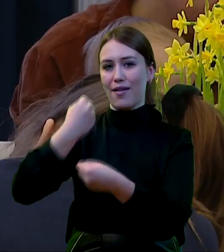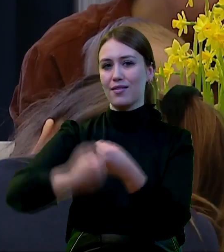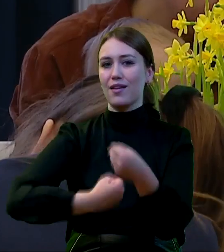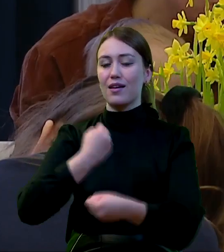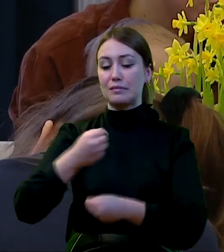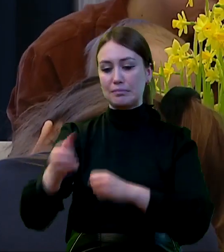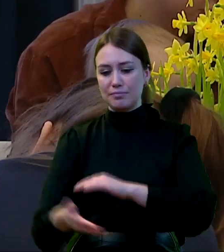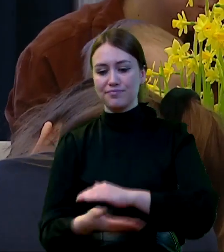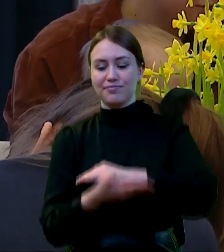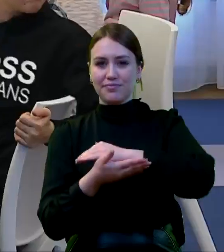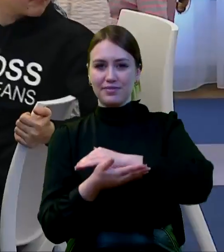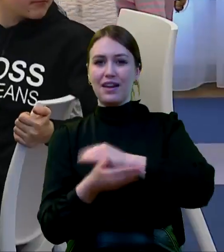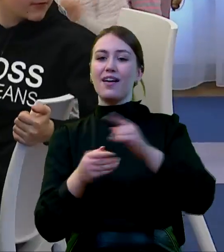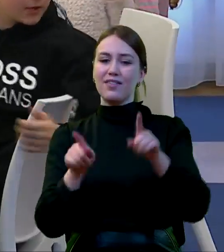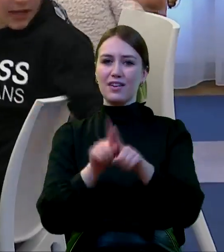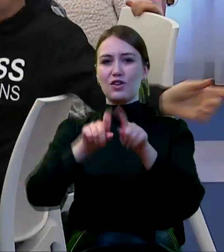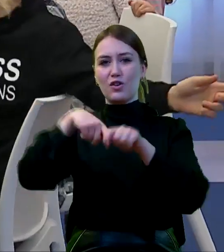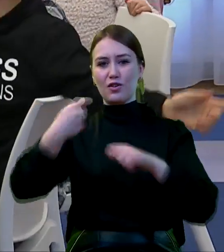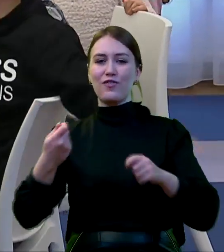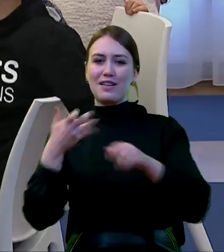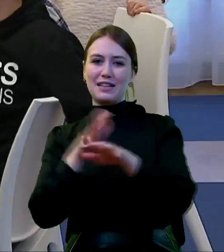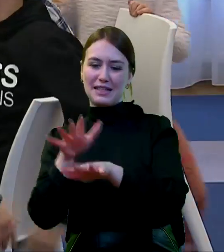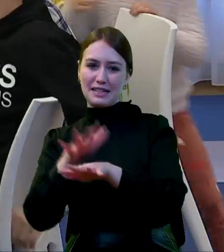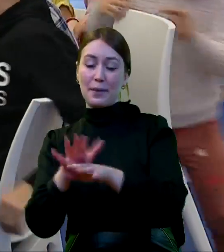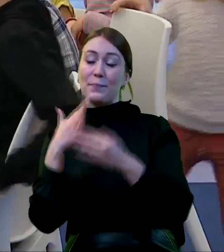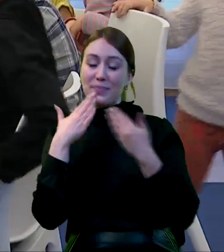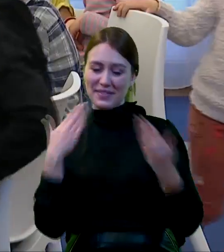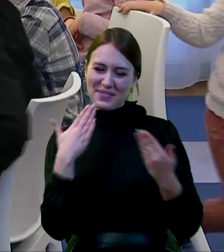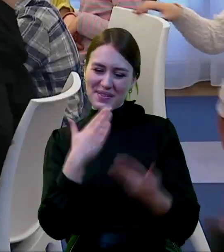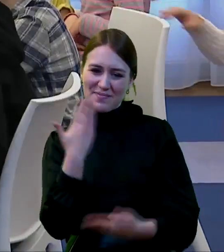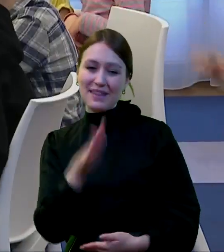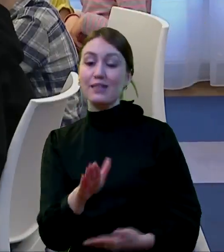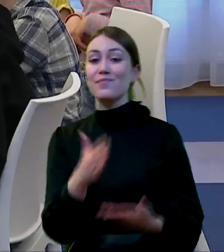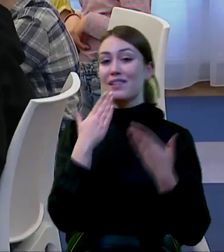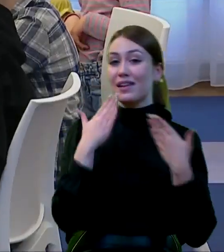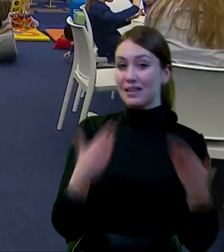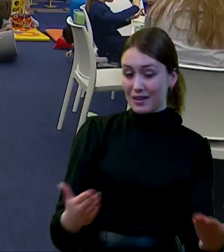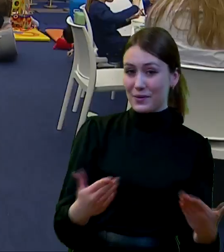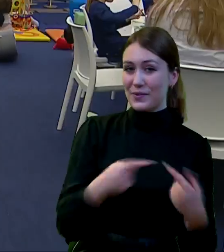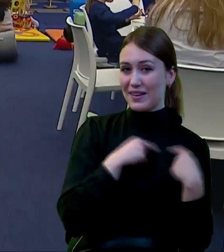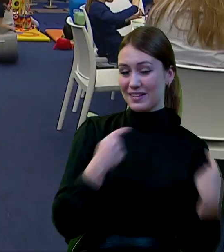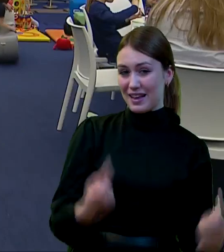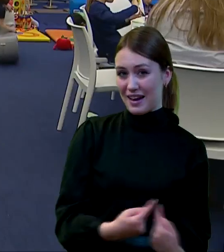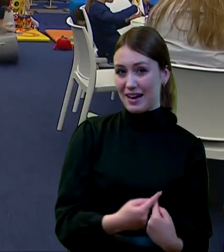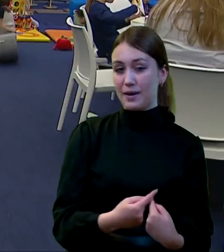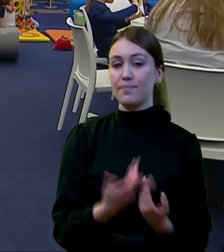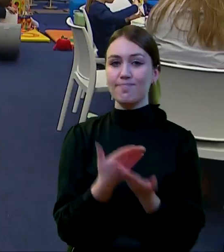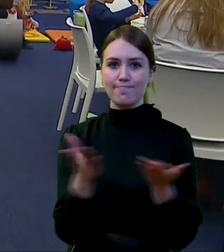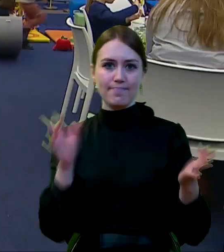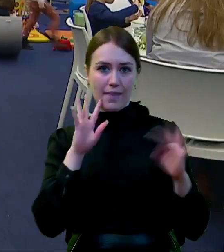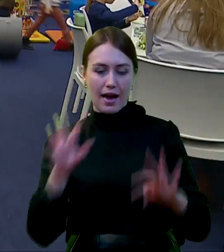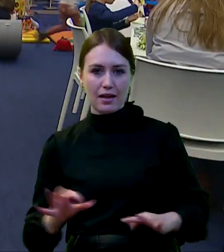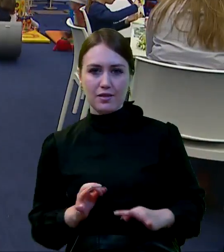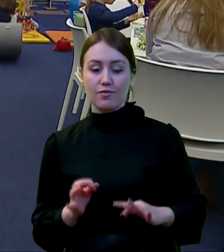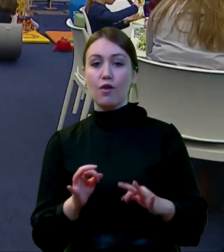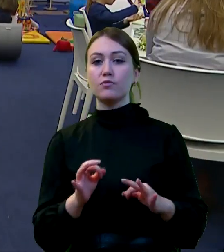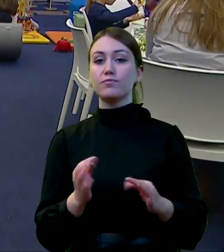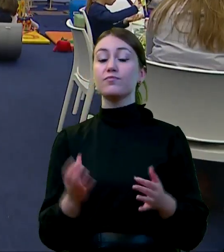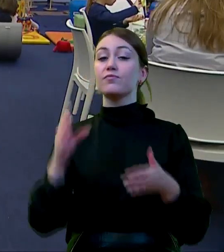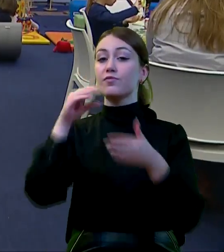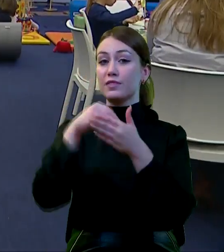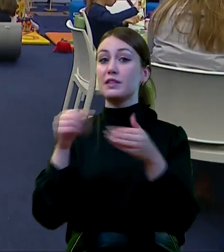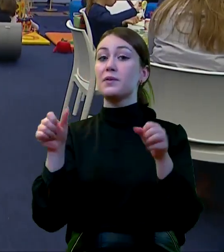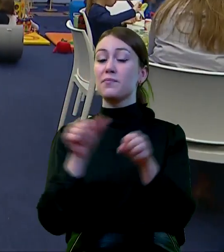oddolnych z rozwiązaniami również systemowymi. Dziękuję bardzo. Dziękujemy Pani serdecznie. Szanowni Państwo, w naszym